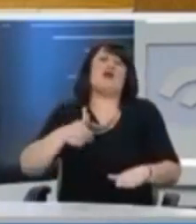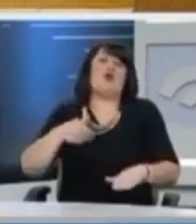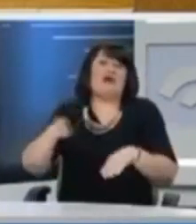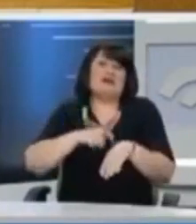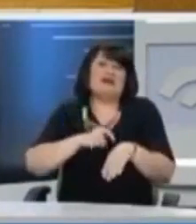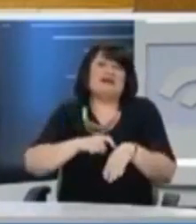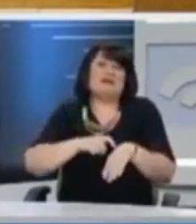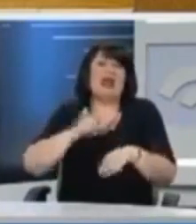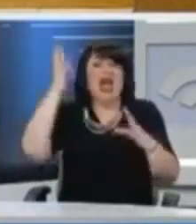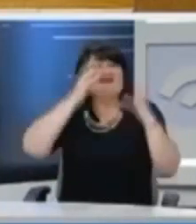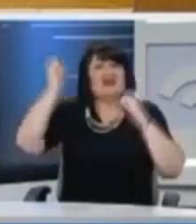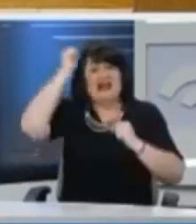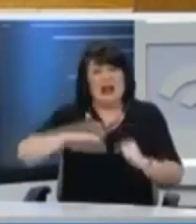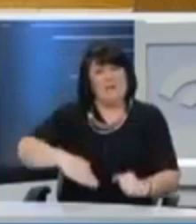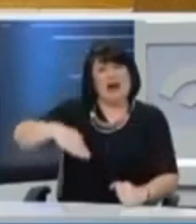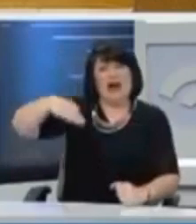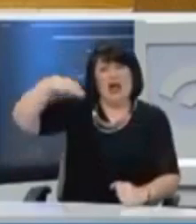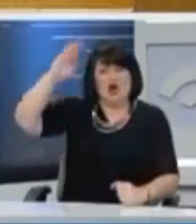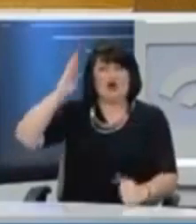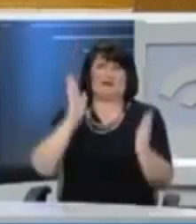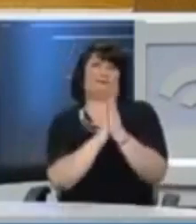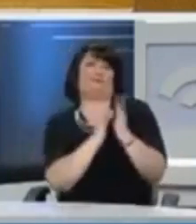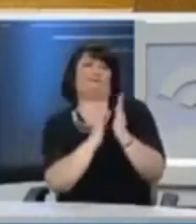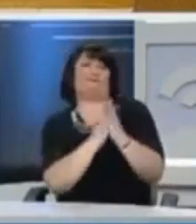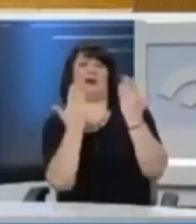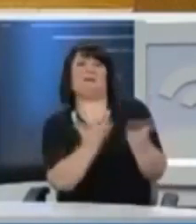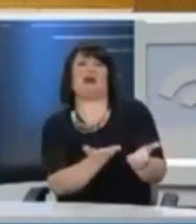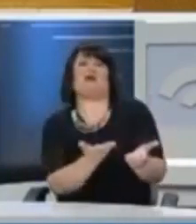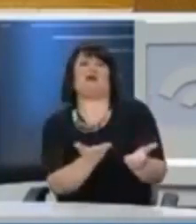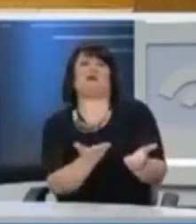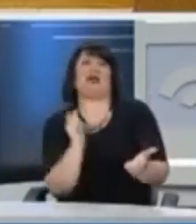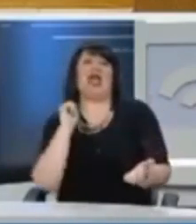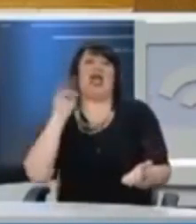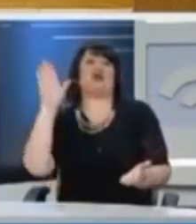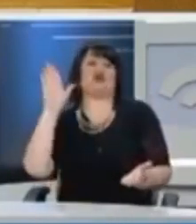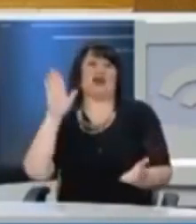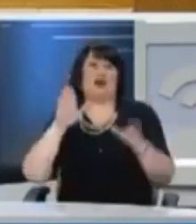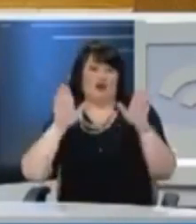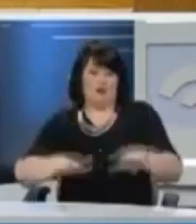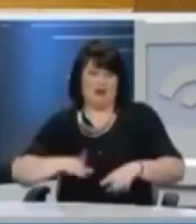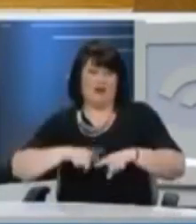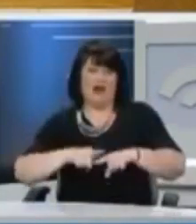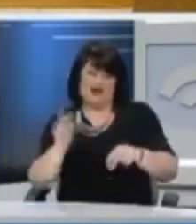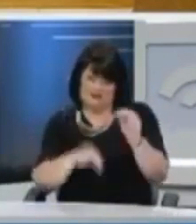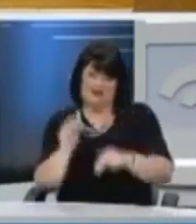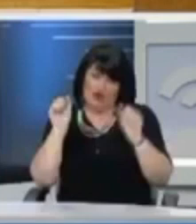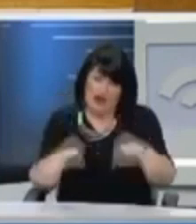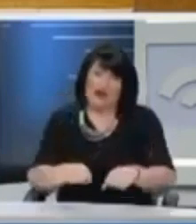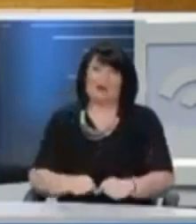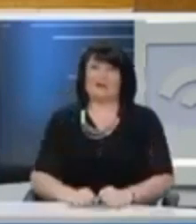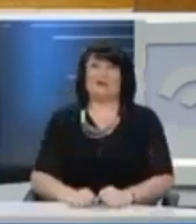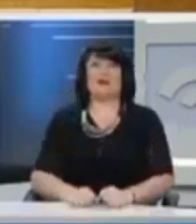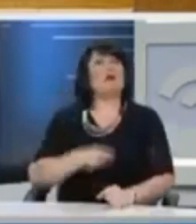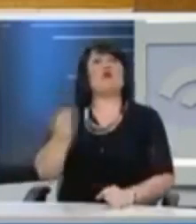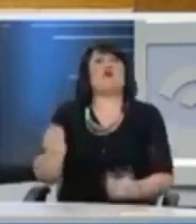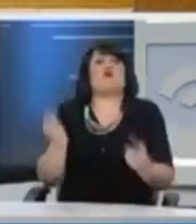Αυτή τη στιγμή που μιλάμε στην Αυστραλία δεν μπορώ παρά να χειροκροτήσω την ψήφα στους αποδείμους. Αλλά κύριε Μητσοδάκη πώς